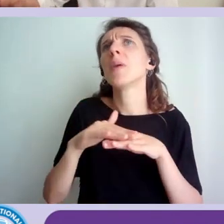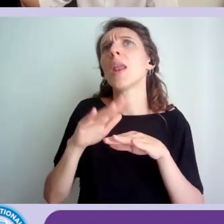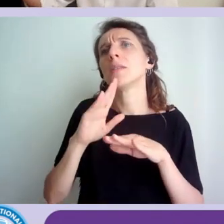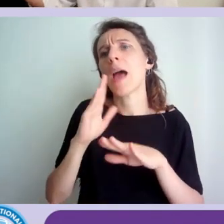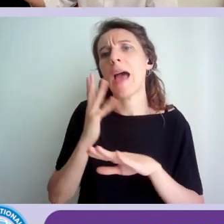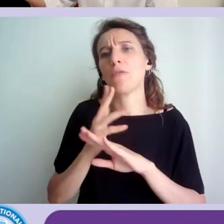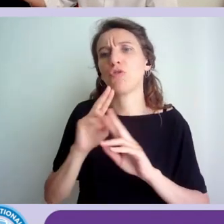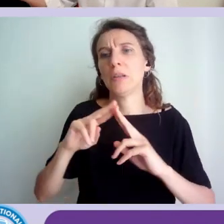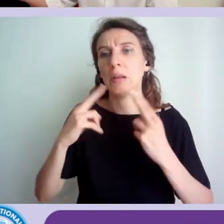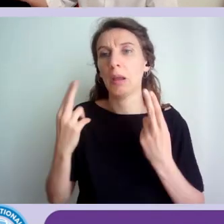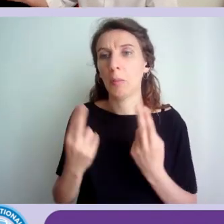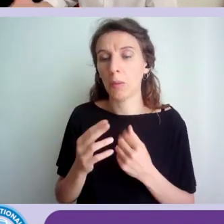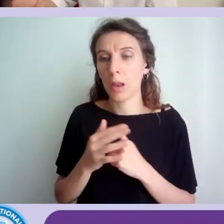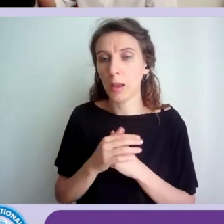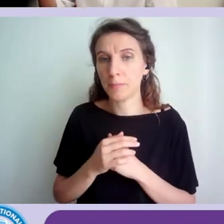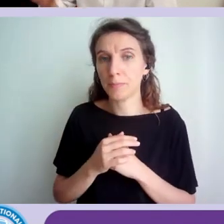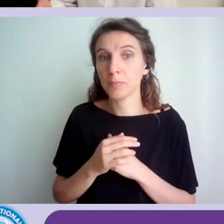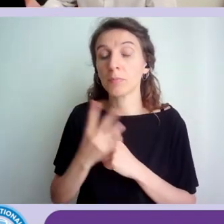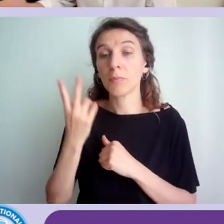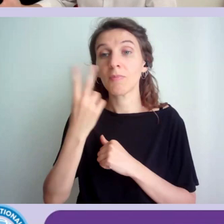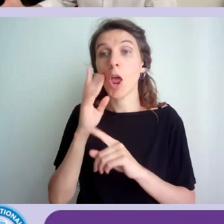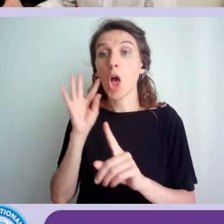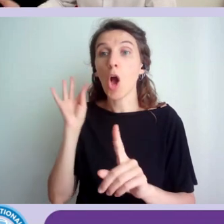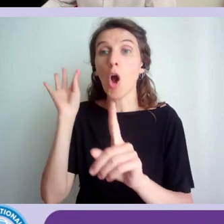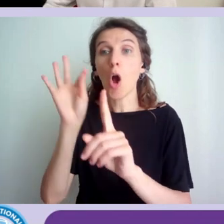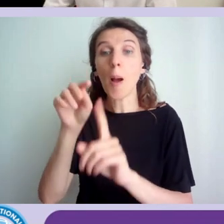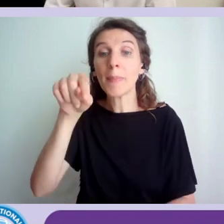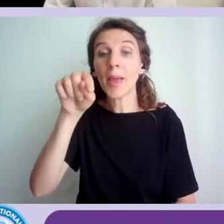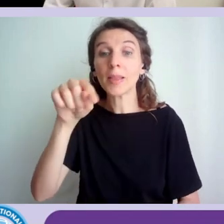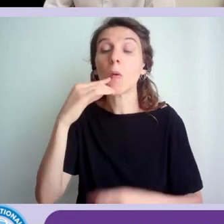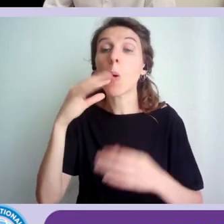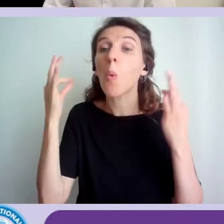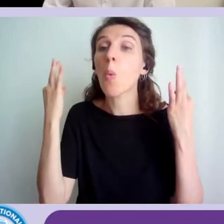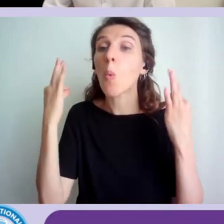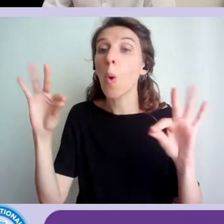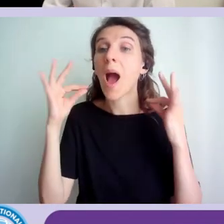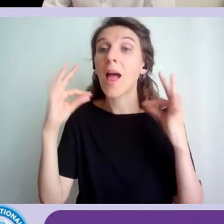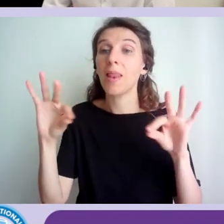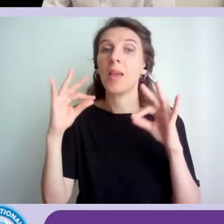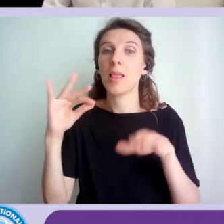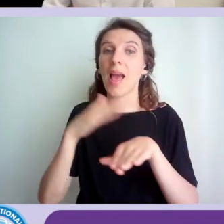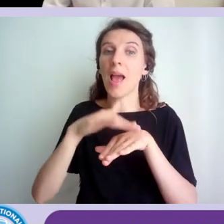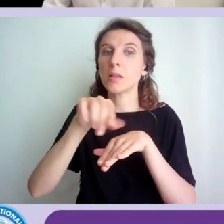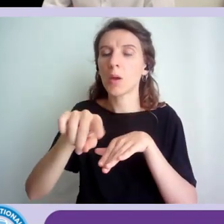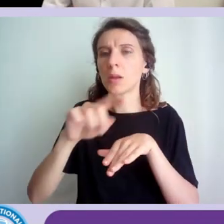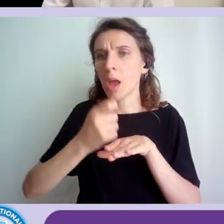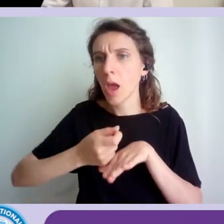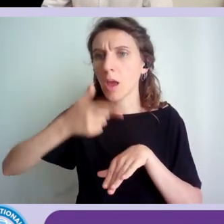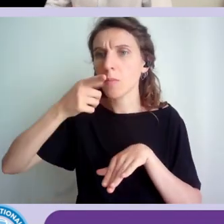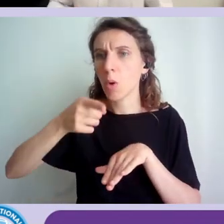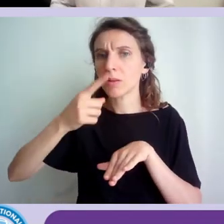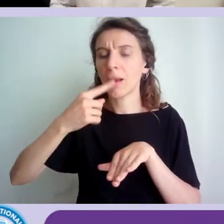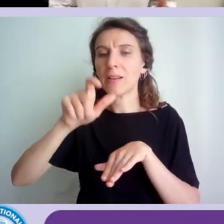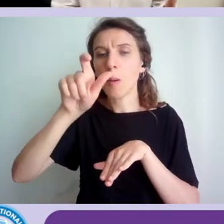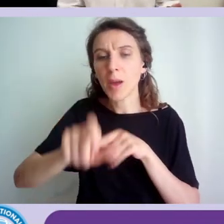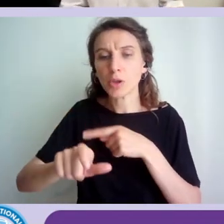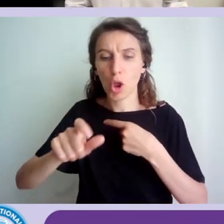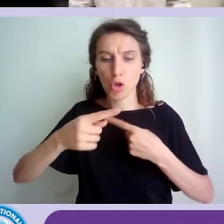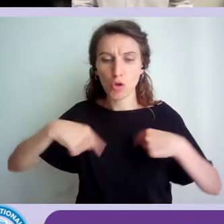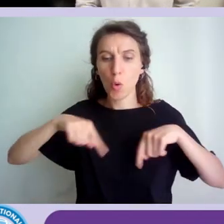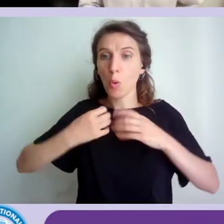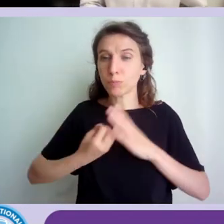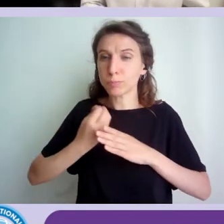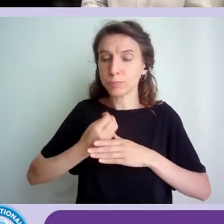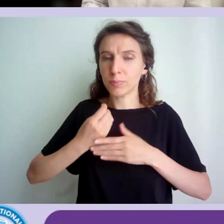finale e più importante, no? La qualità dell'esperienza che hanno le persone con l'oggetto su cui tanto